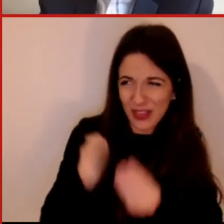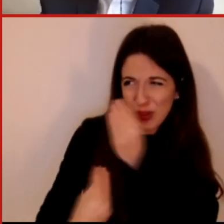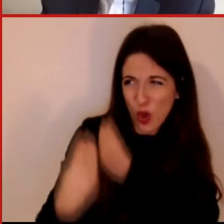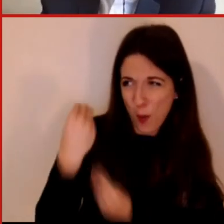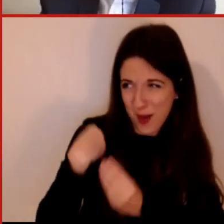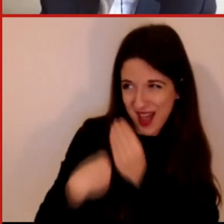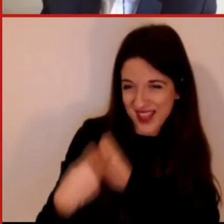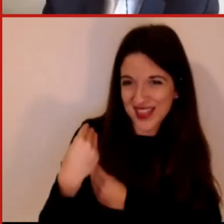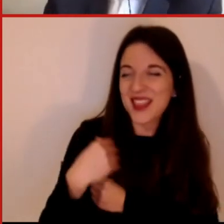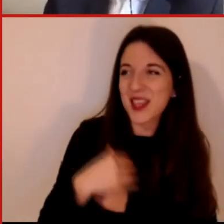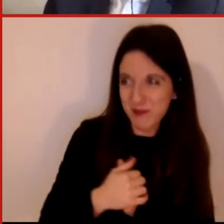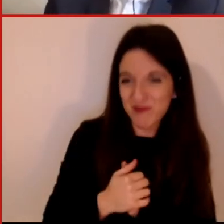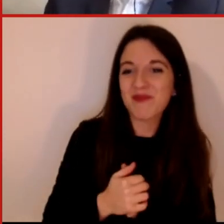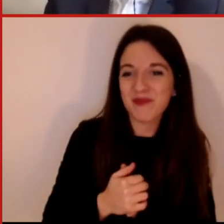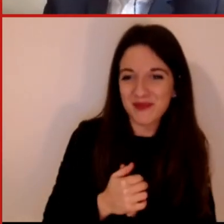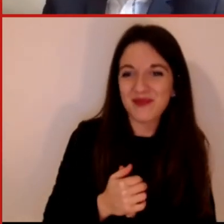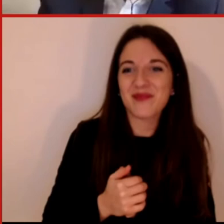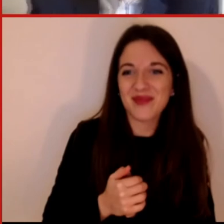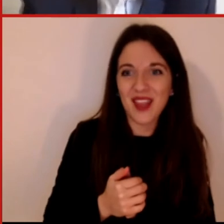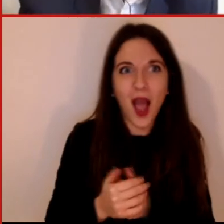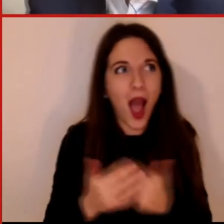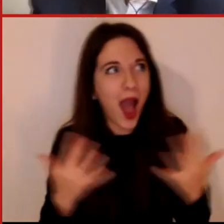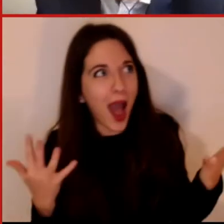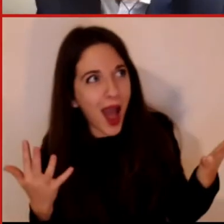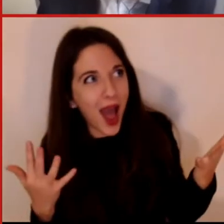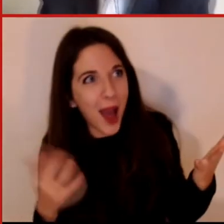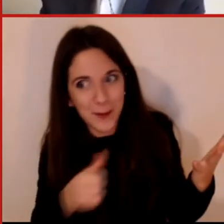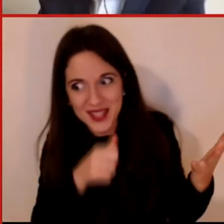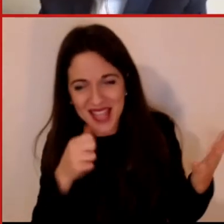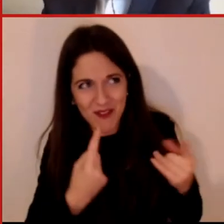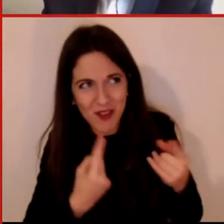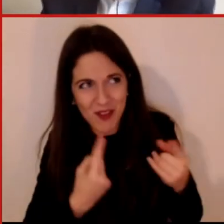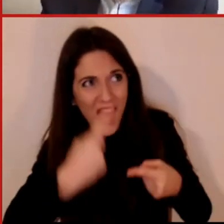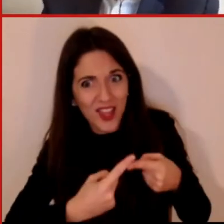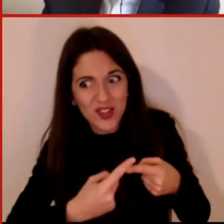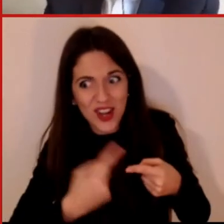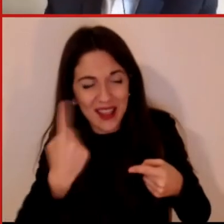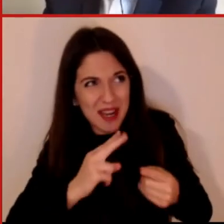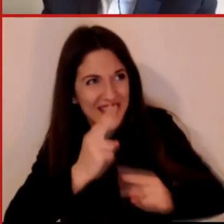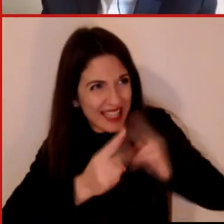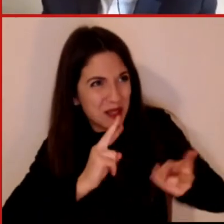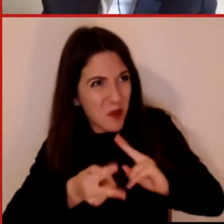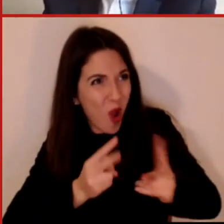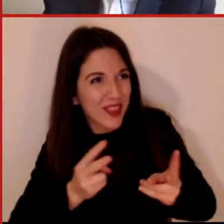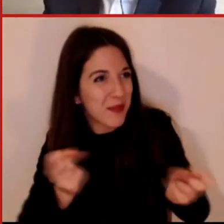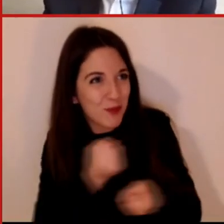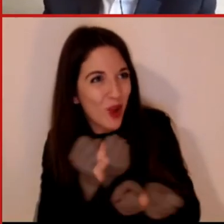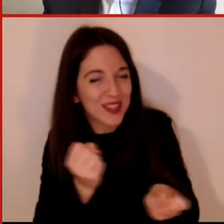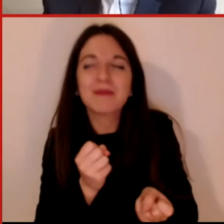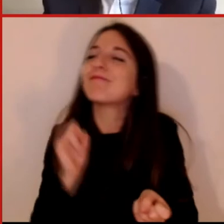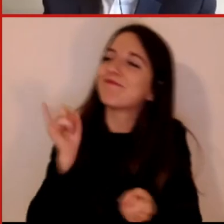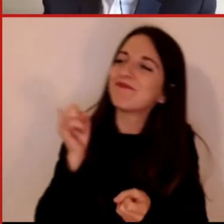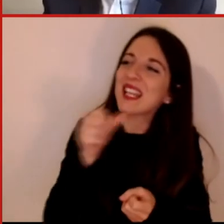il ruolo sarà di selezionarne qualcuna andando a toccare magari i temi